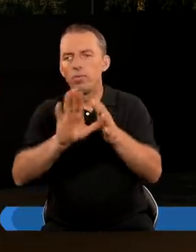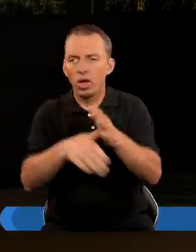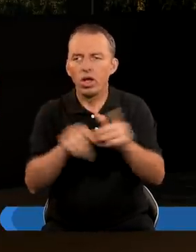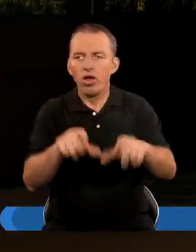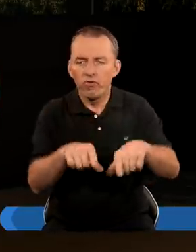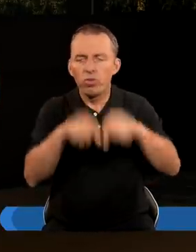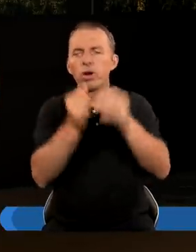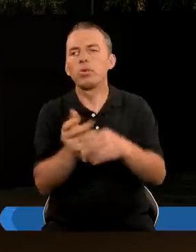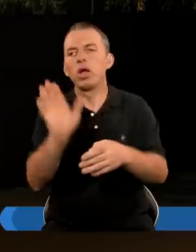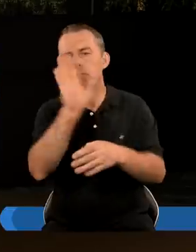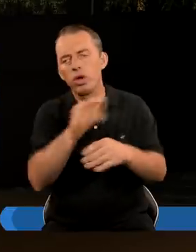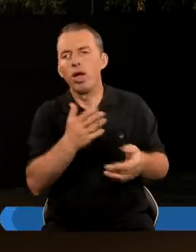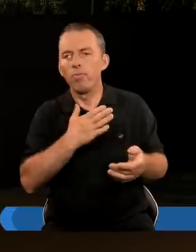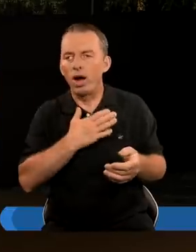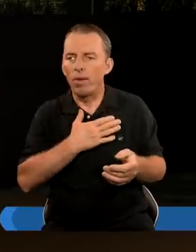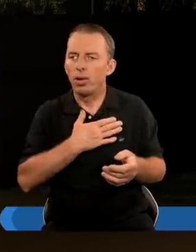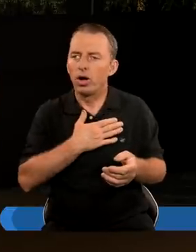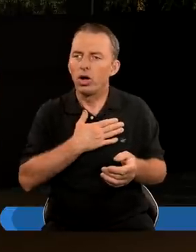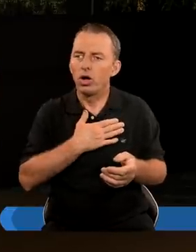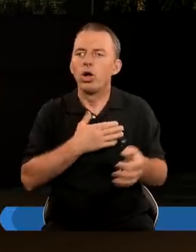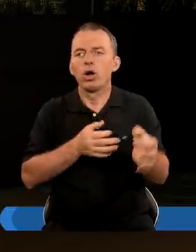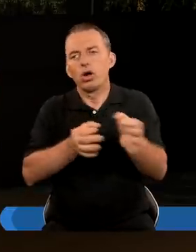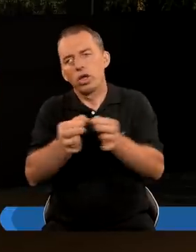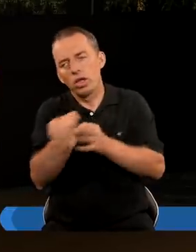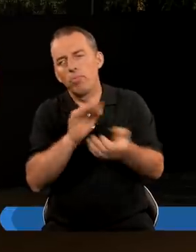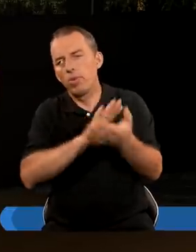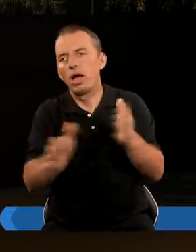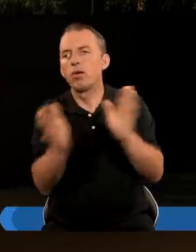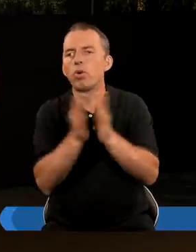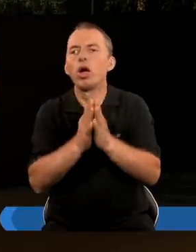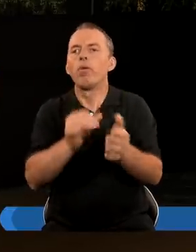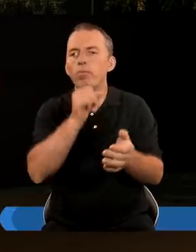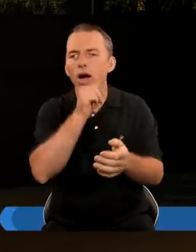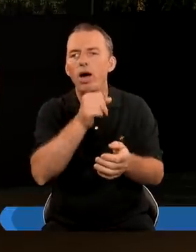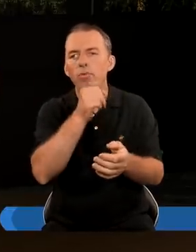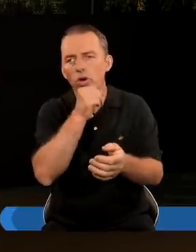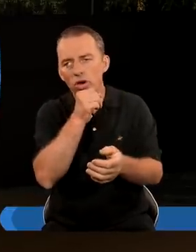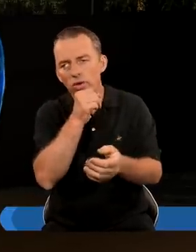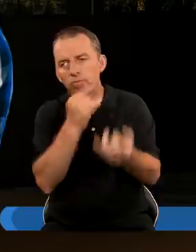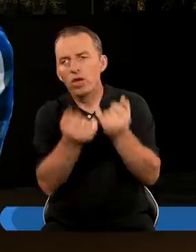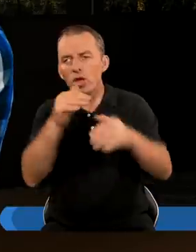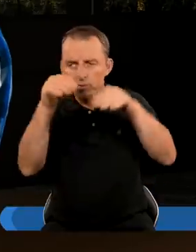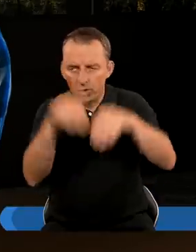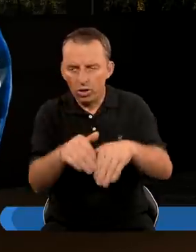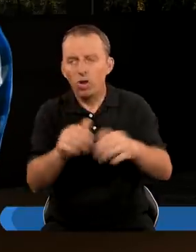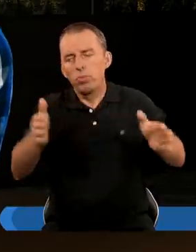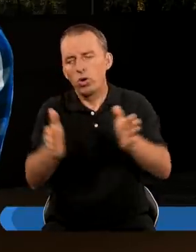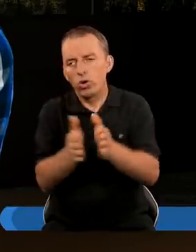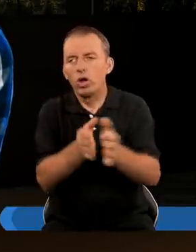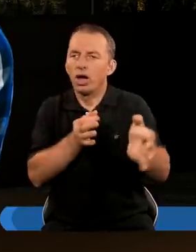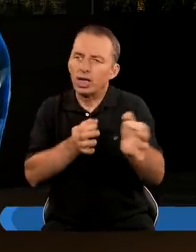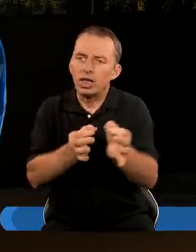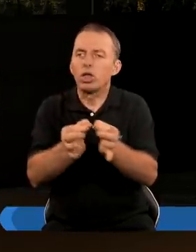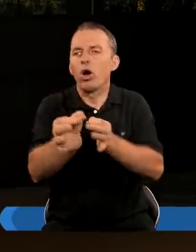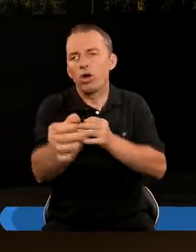Miasta wybranego przez Boga I mamy historię miasta bezbożnego, Babilonu Jeśli można tak pokrótce